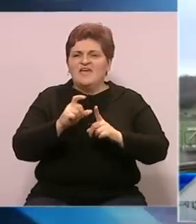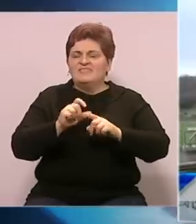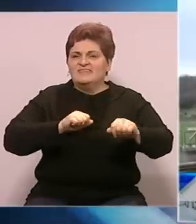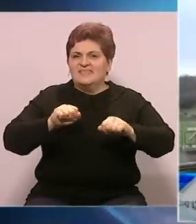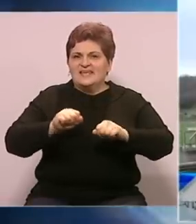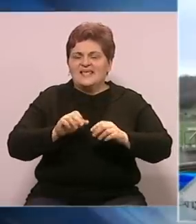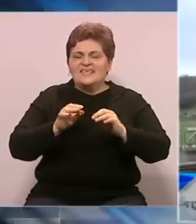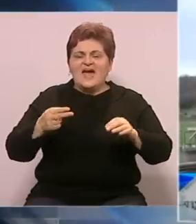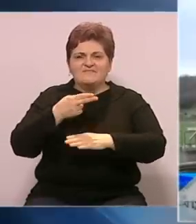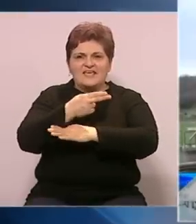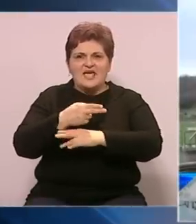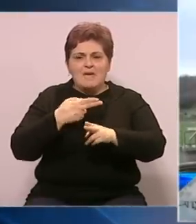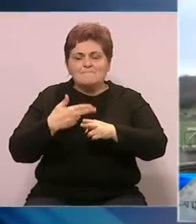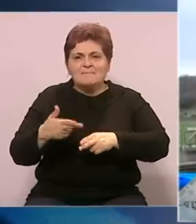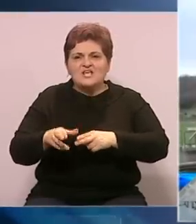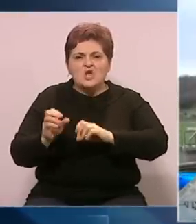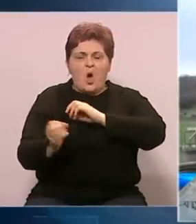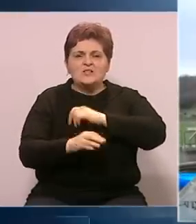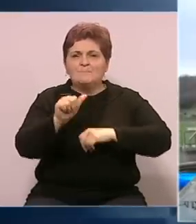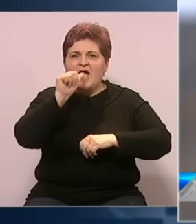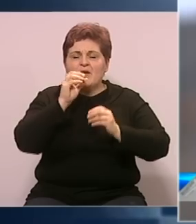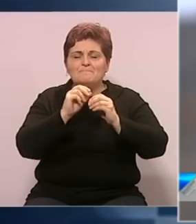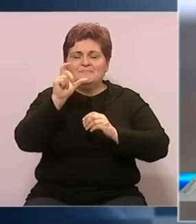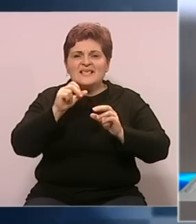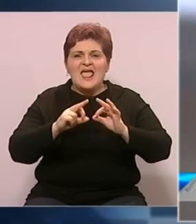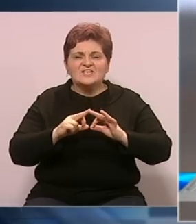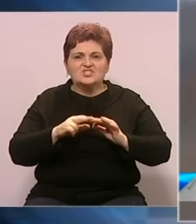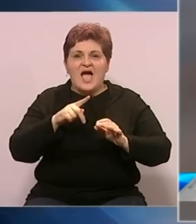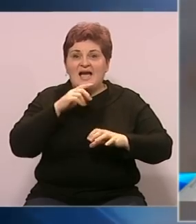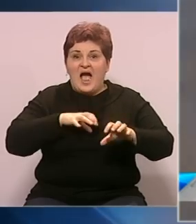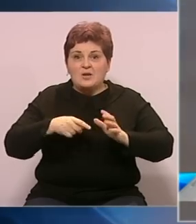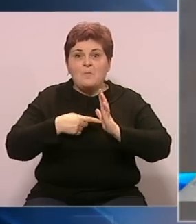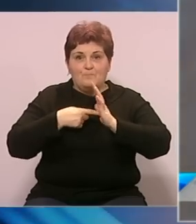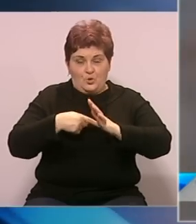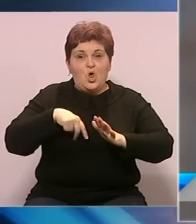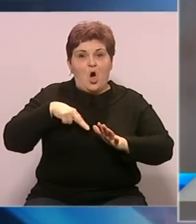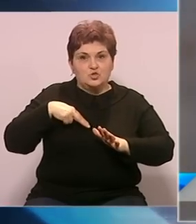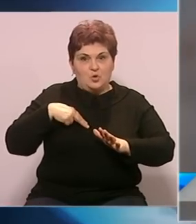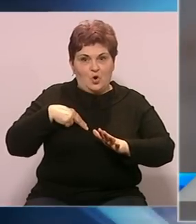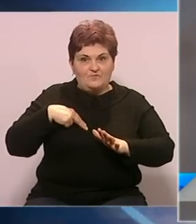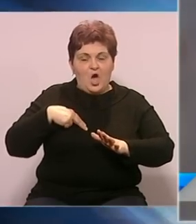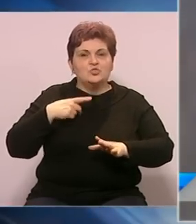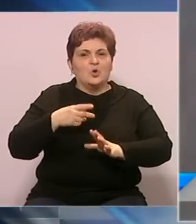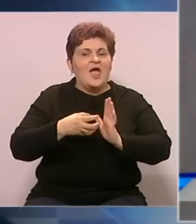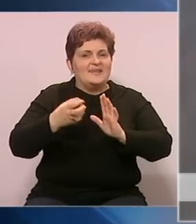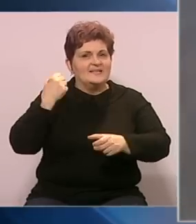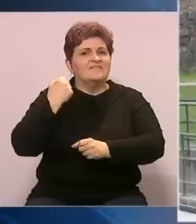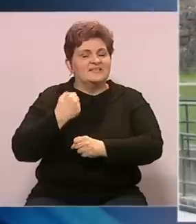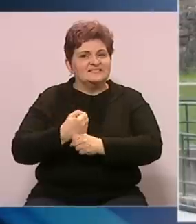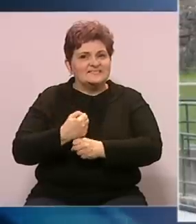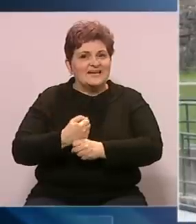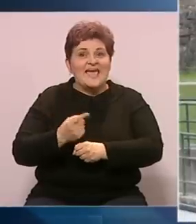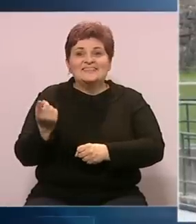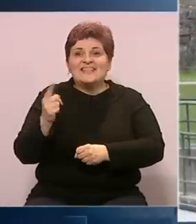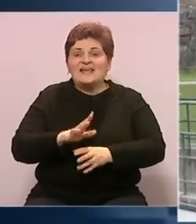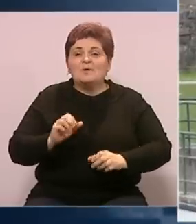direktora javnog preduzeća prečistač otpadnih voda u Bileći, kaže kako su radnici pokazali odgovornost te odlučili da nastave s radom, da ne